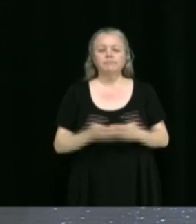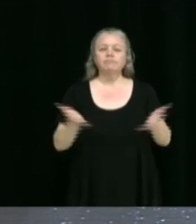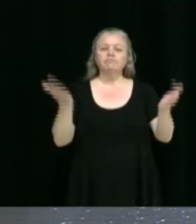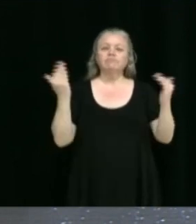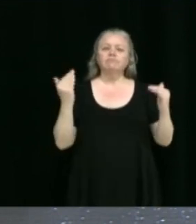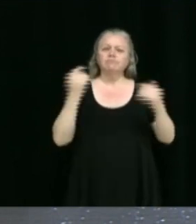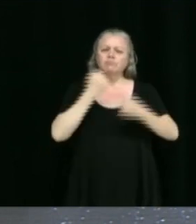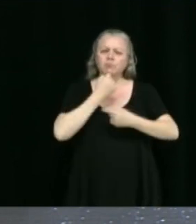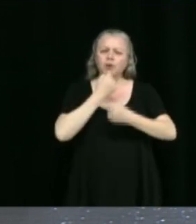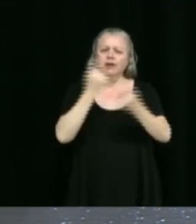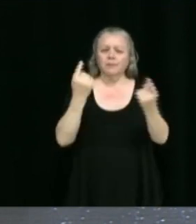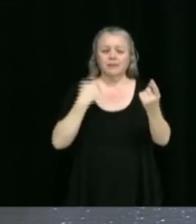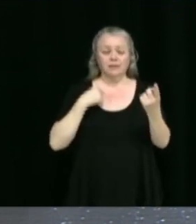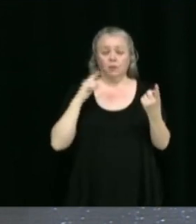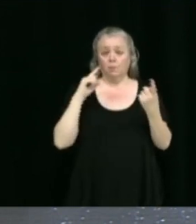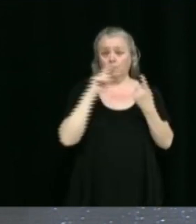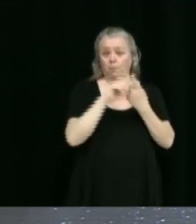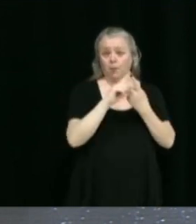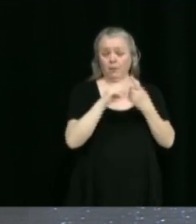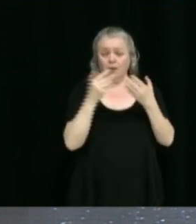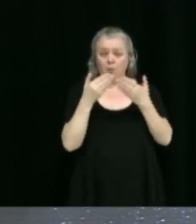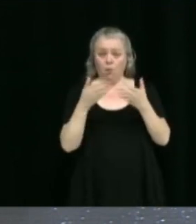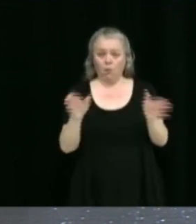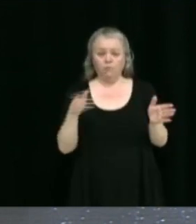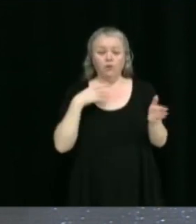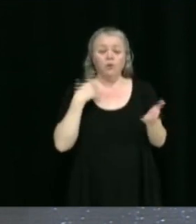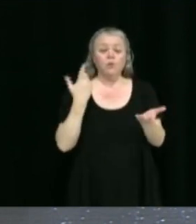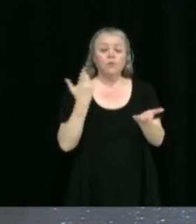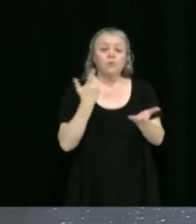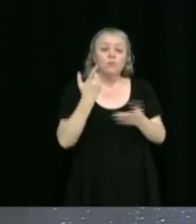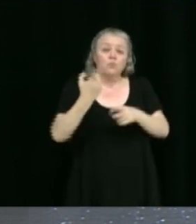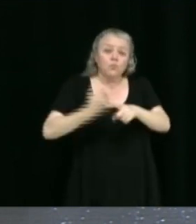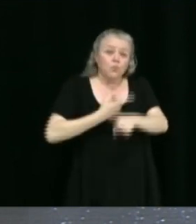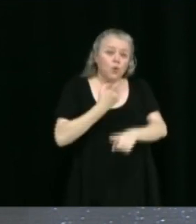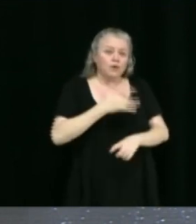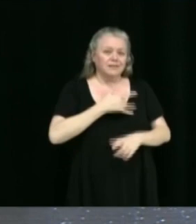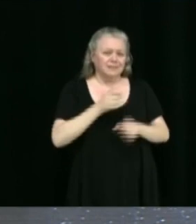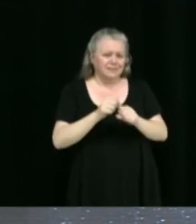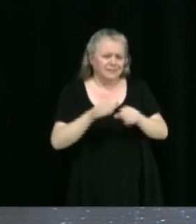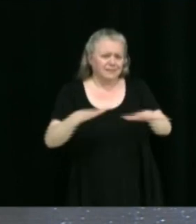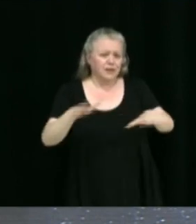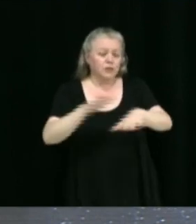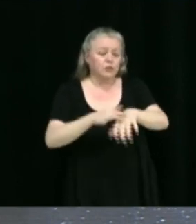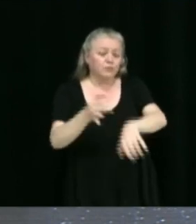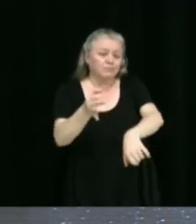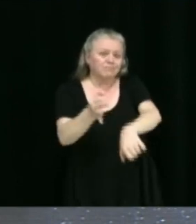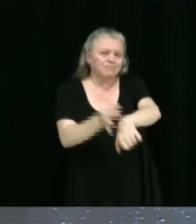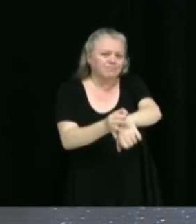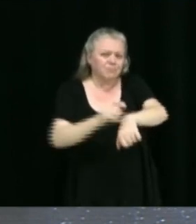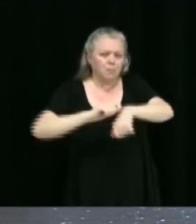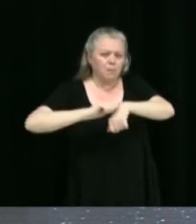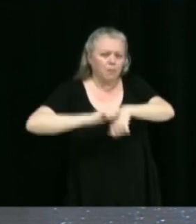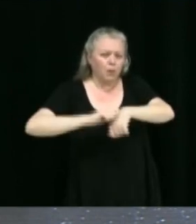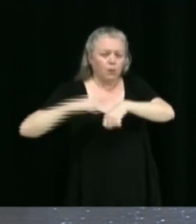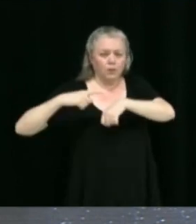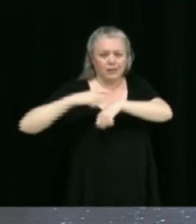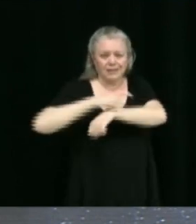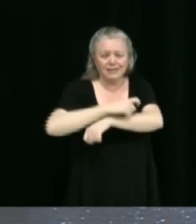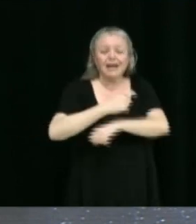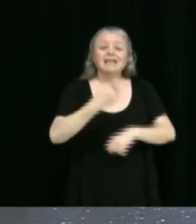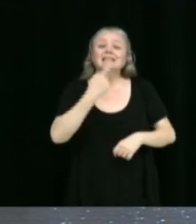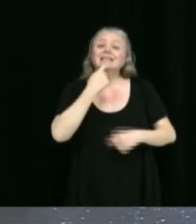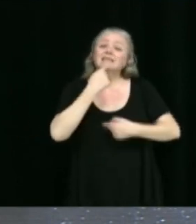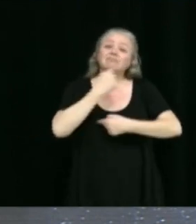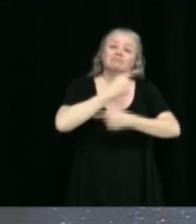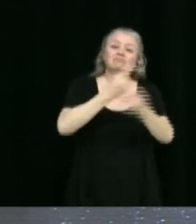proclamations, on débute avec la proclamation du mois de la sensibilisation au mélanome et au cancer de la peau qui sera fait par Michael